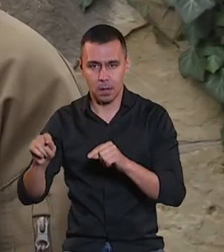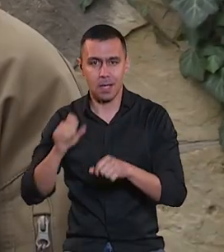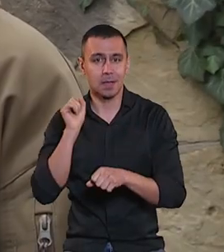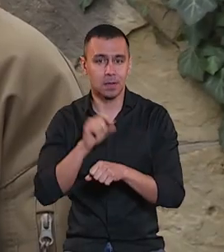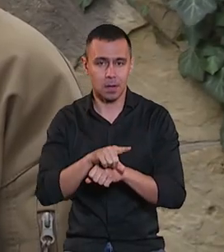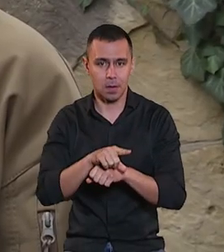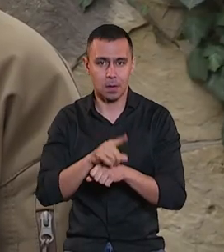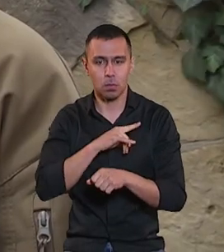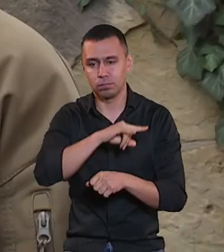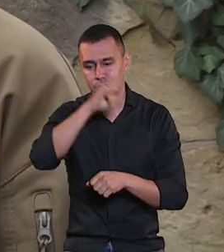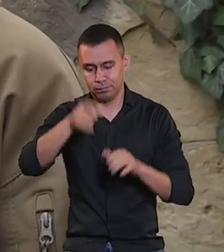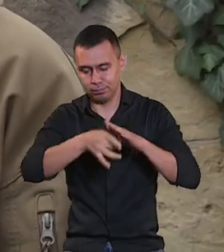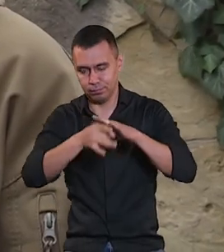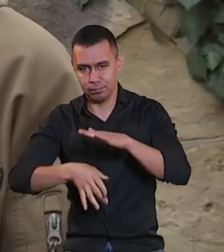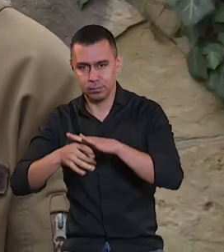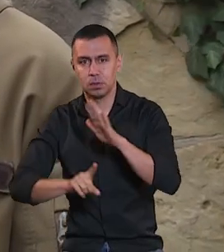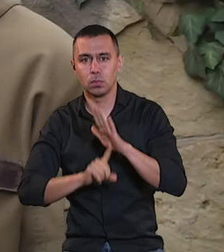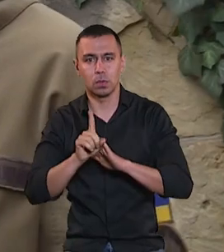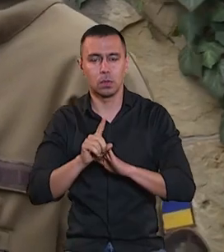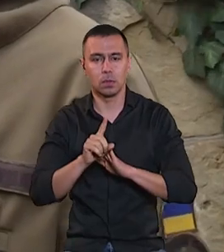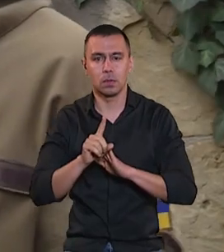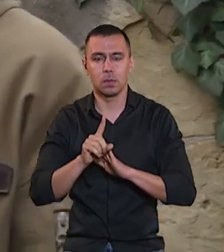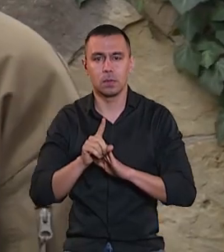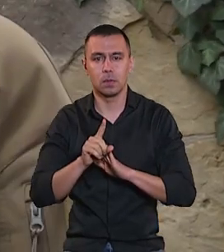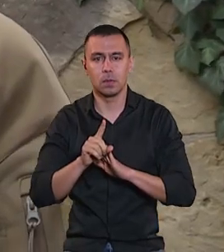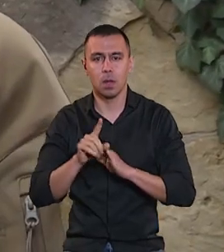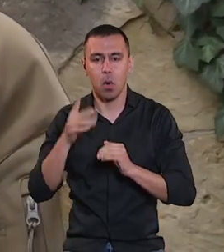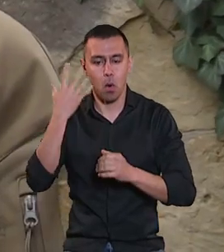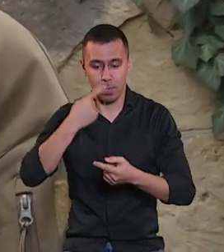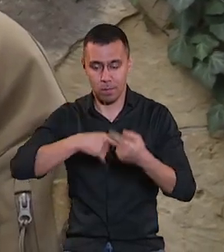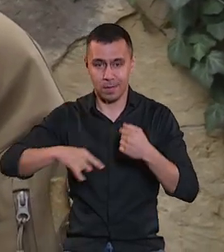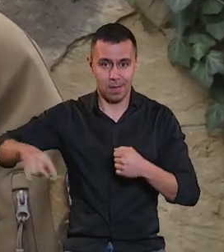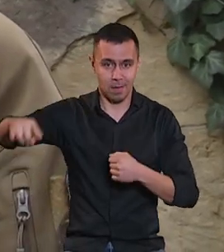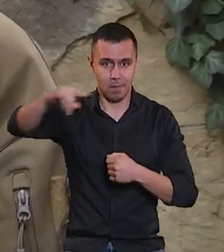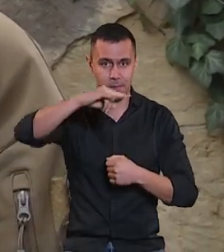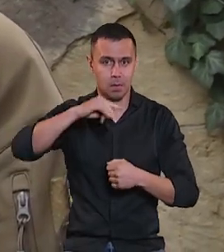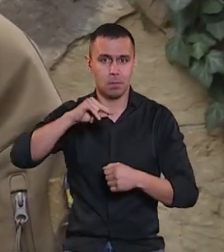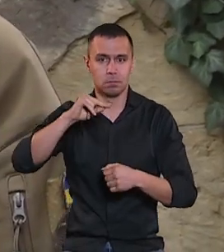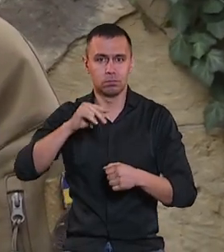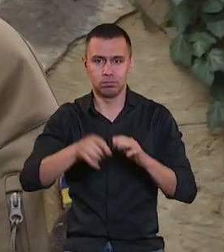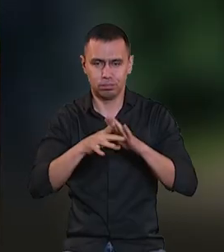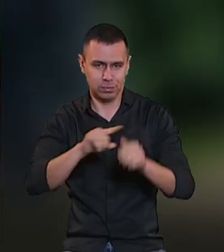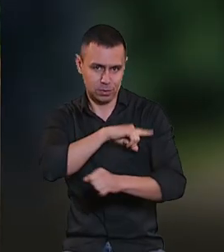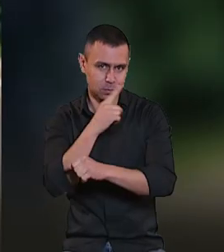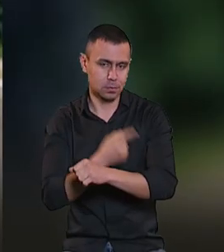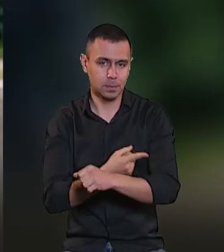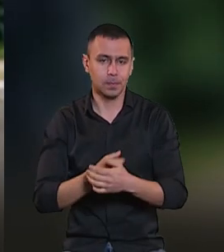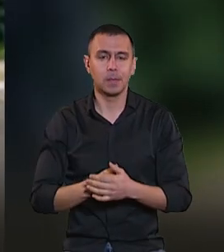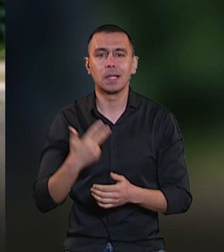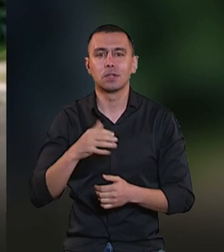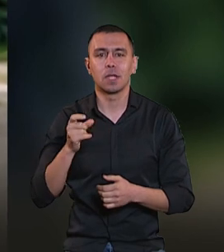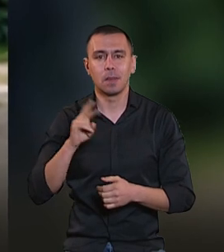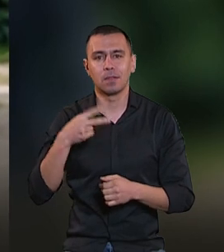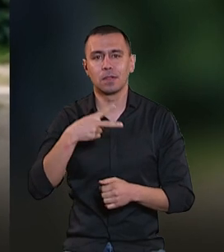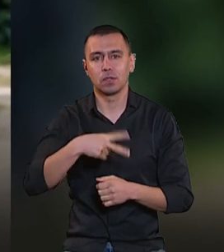лечив самоліт, він скинув бомбу і на другий заход він працював вже крупнокаліберним кулеметом. 30 серпня